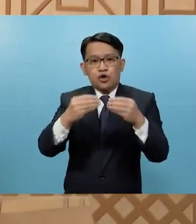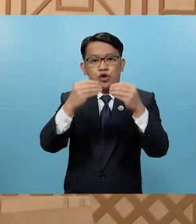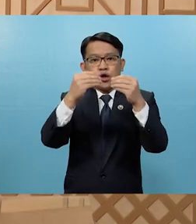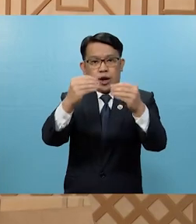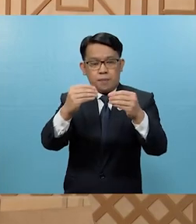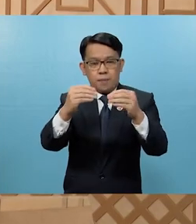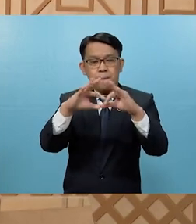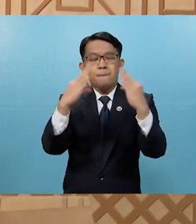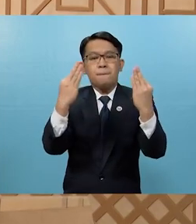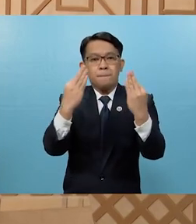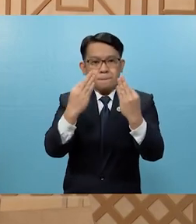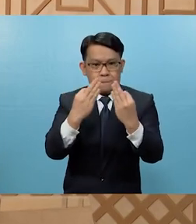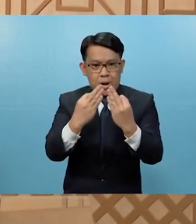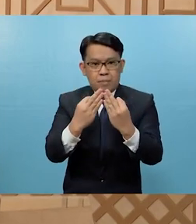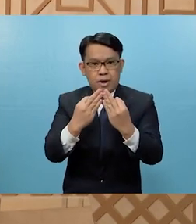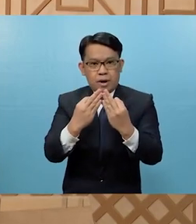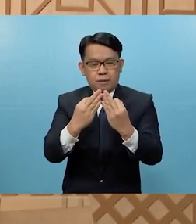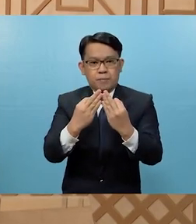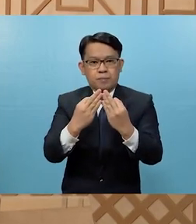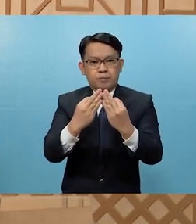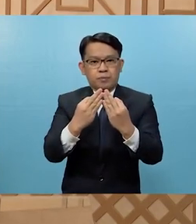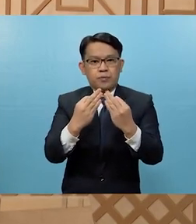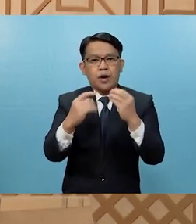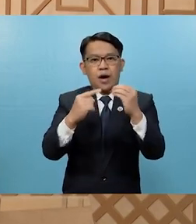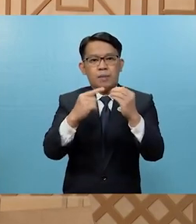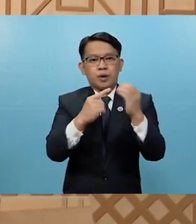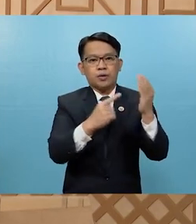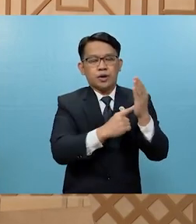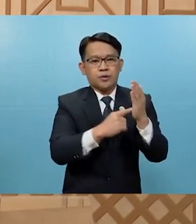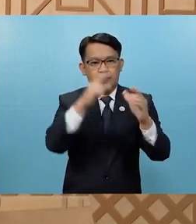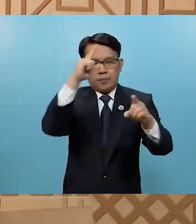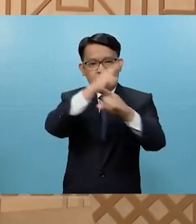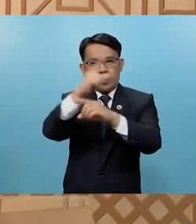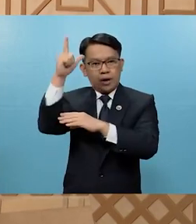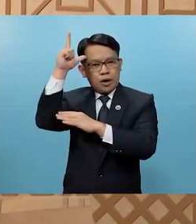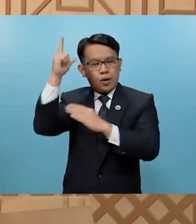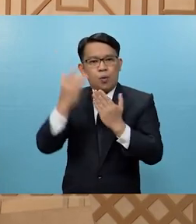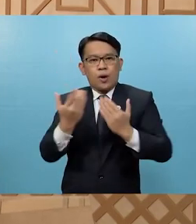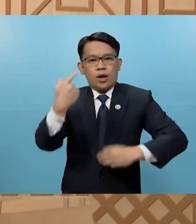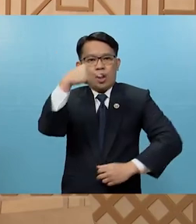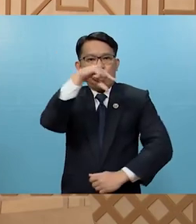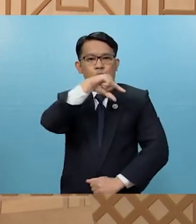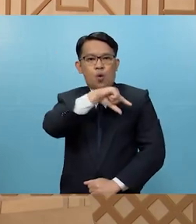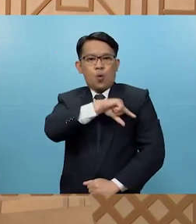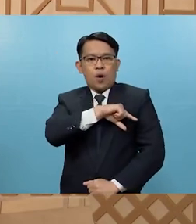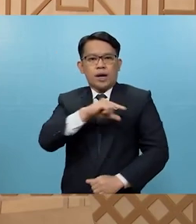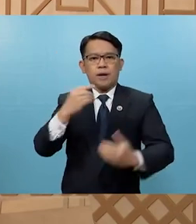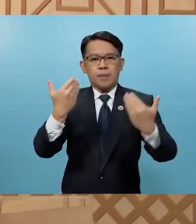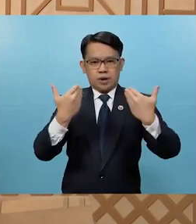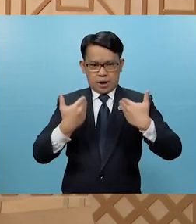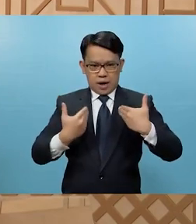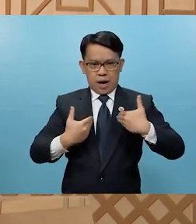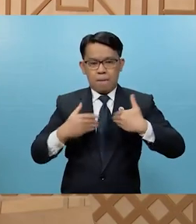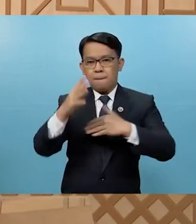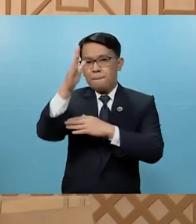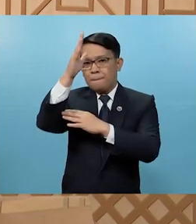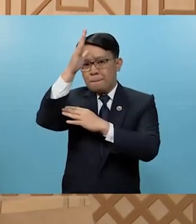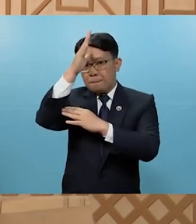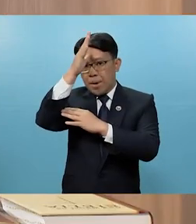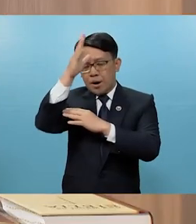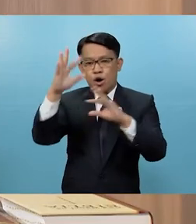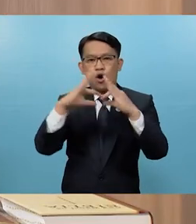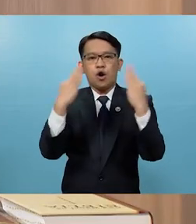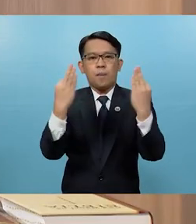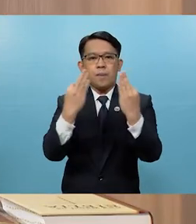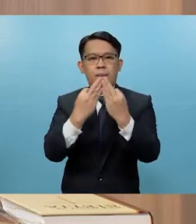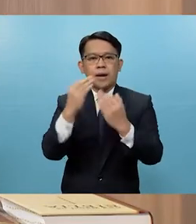sambahayan. Patungkol po sa bagay na yan, kapatid na Leo, ano po ang katangian na dapat taglayin ng mga ama ng sambahayan?